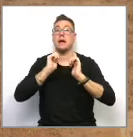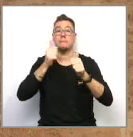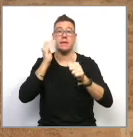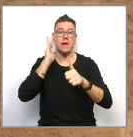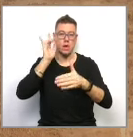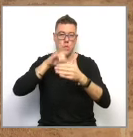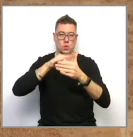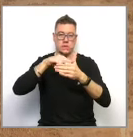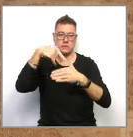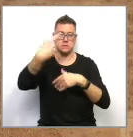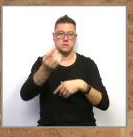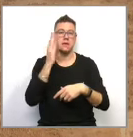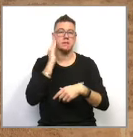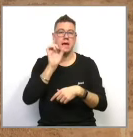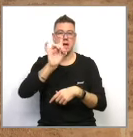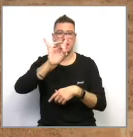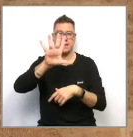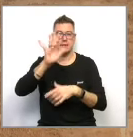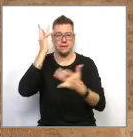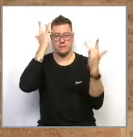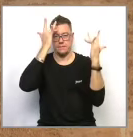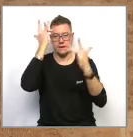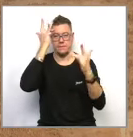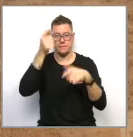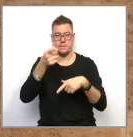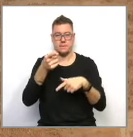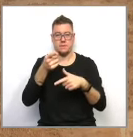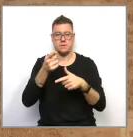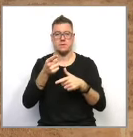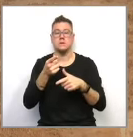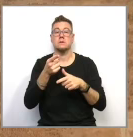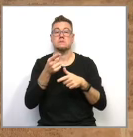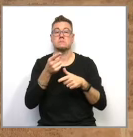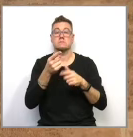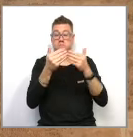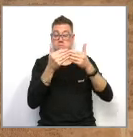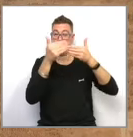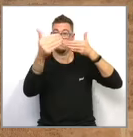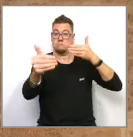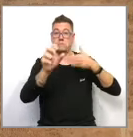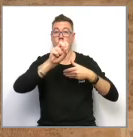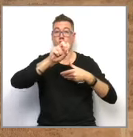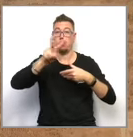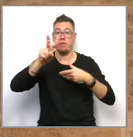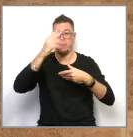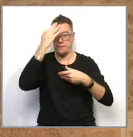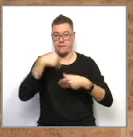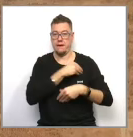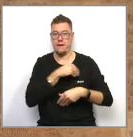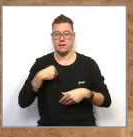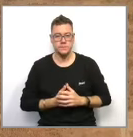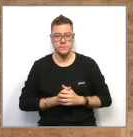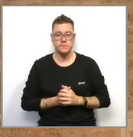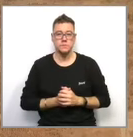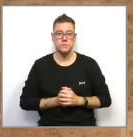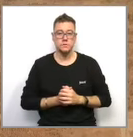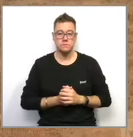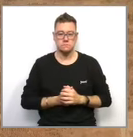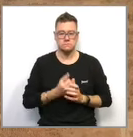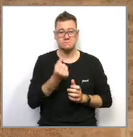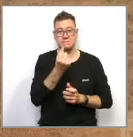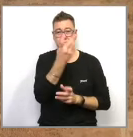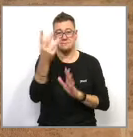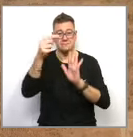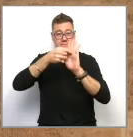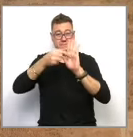dilluns, dia 15 de març, i estaran en vigor fins al 12 d'abril, fins a Sant Vicent. La resta de